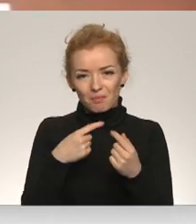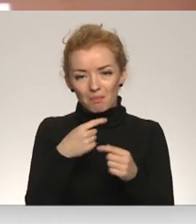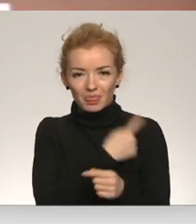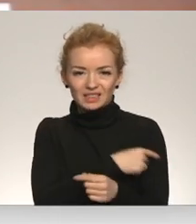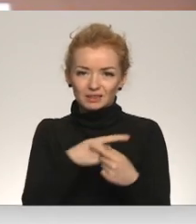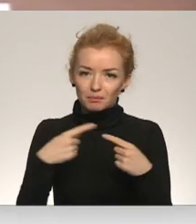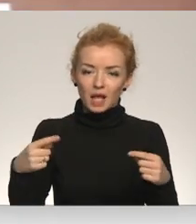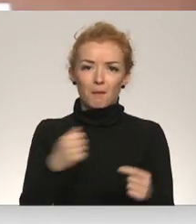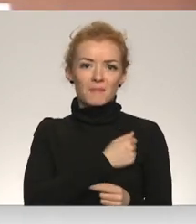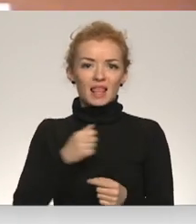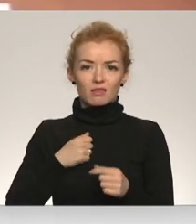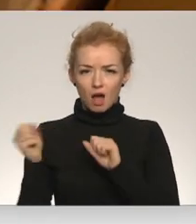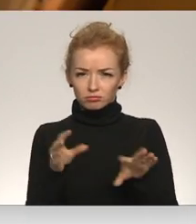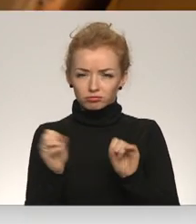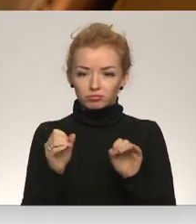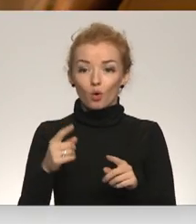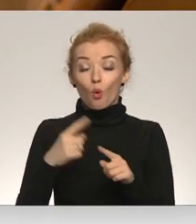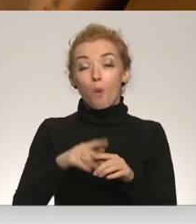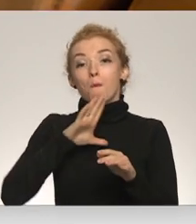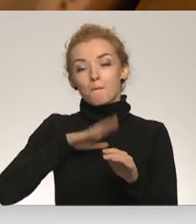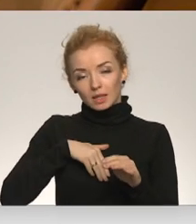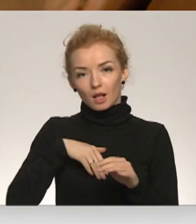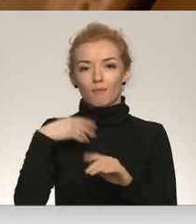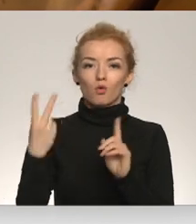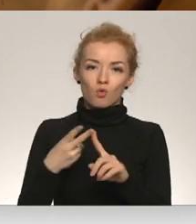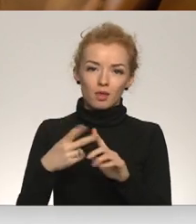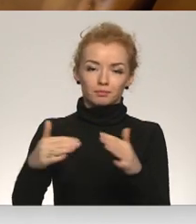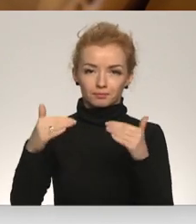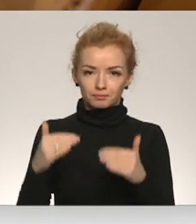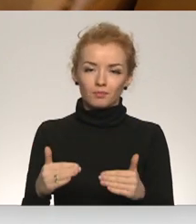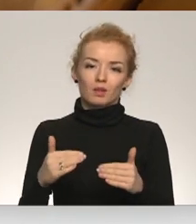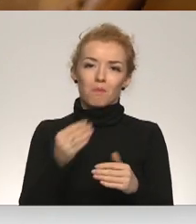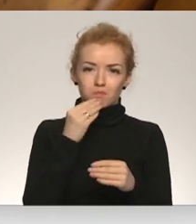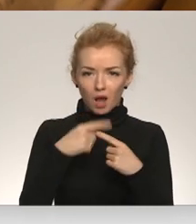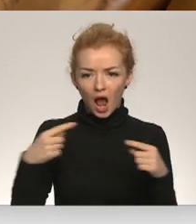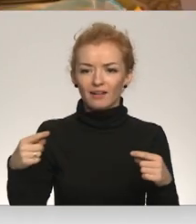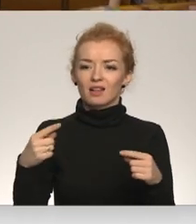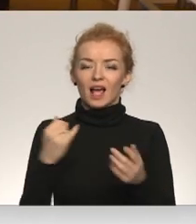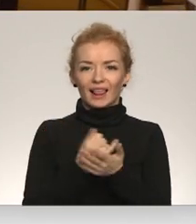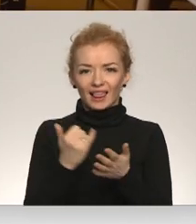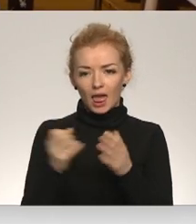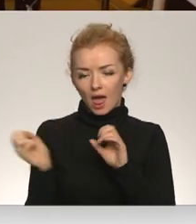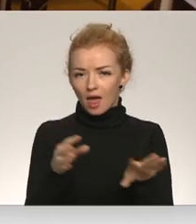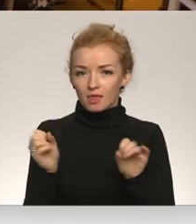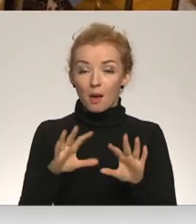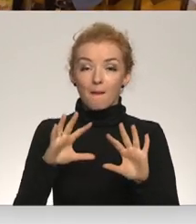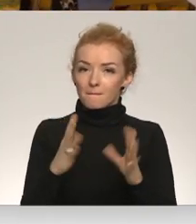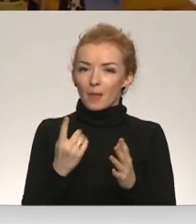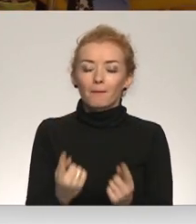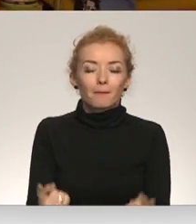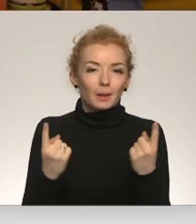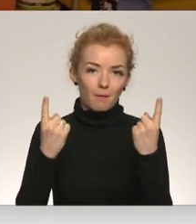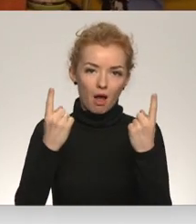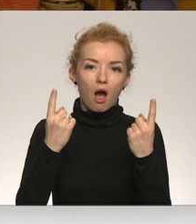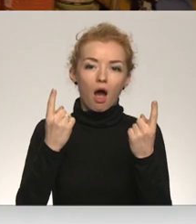Atiecīgi sakojoši. Tam sakojas arī šī kumānā palīdzība un pārtika. Jāņem vērā, ka primāri